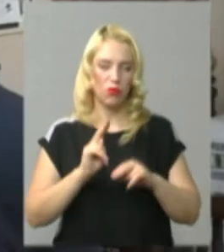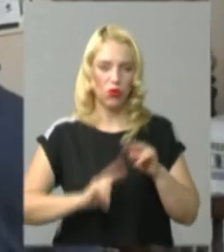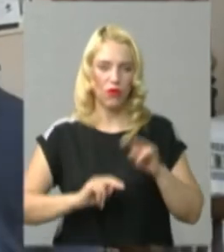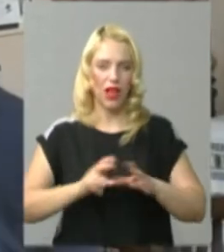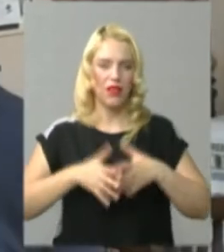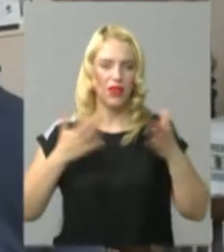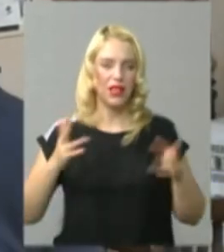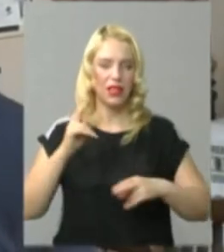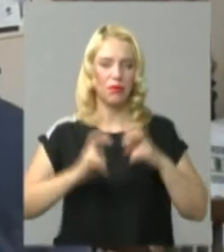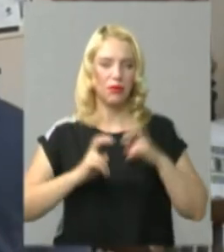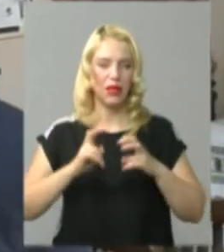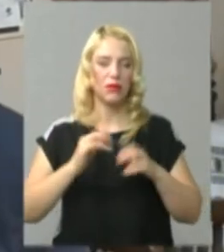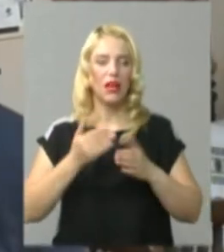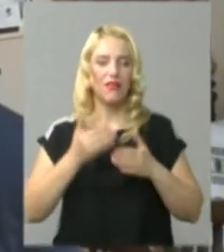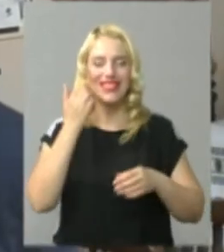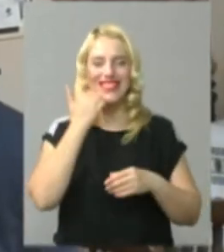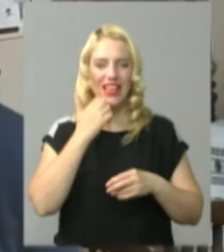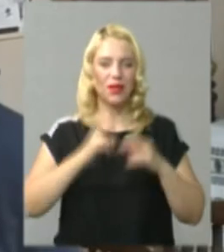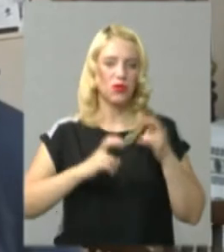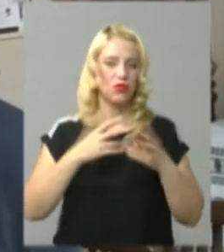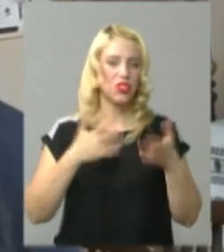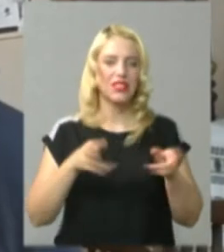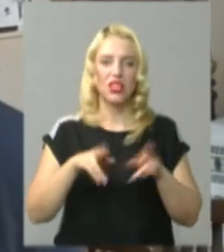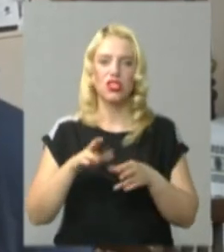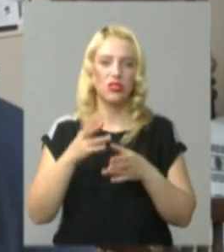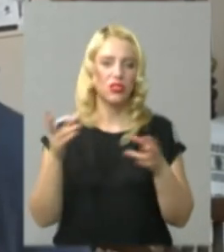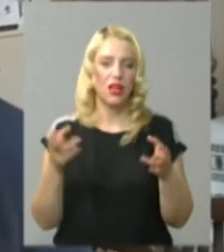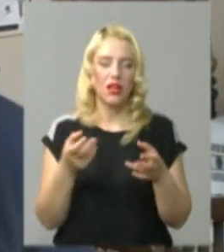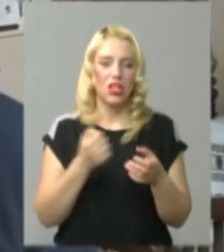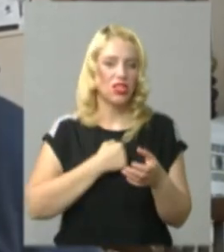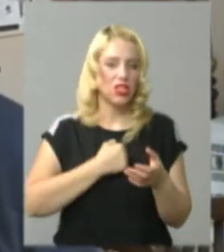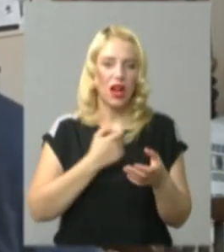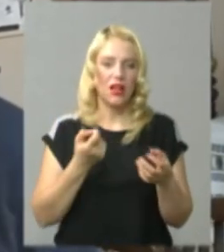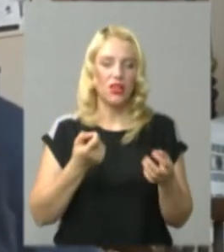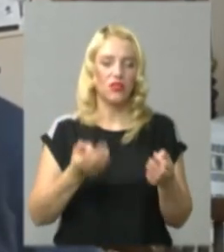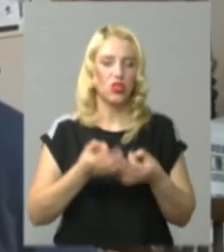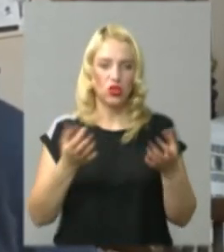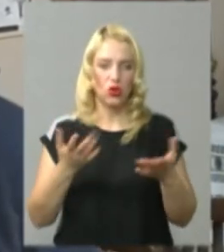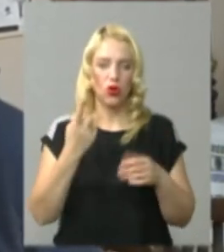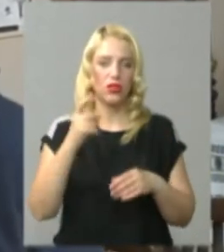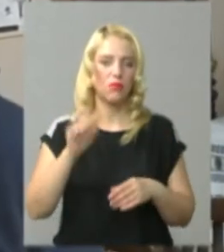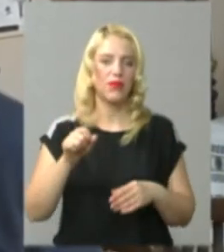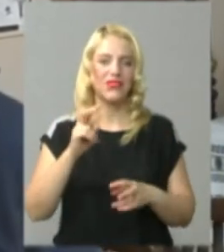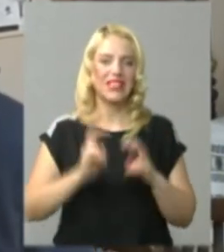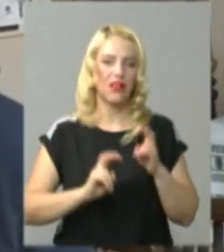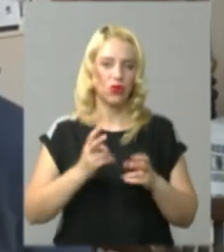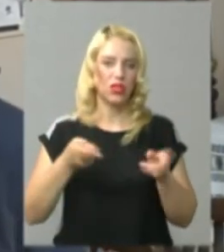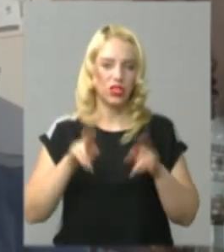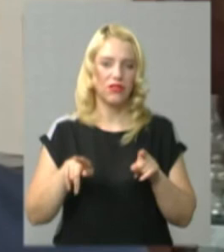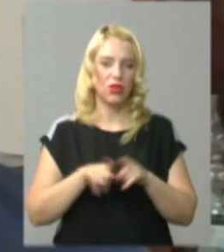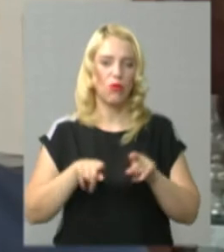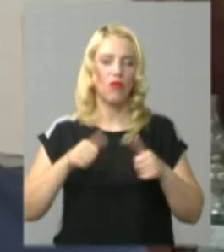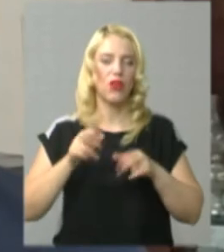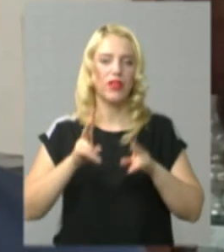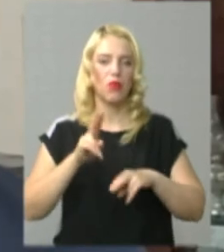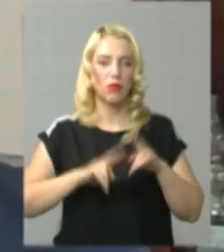старих підприємств, на жаль, вже мало що залишилося. Ми маємо лише приклад, що пивзавод в нас залишився в такому вигляді, як погодували.